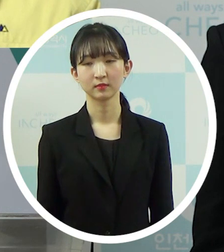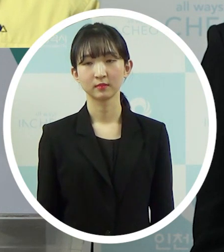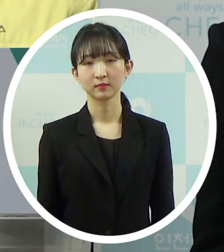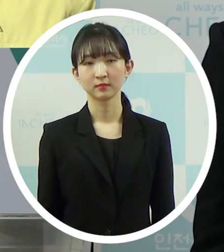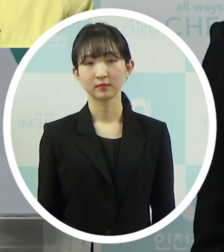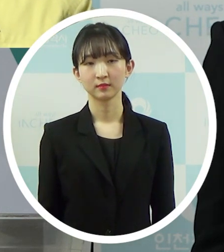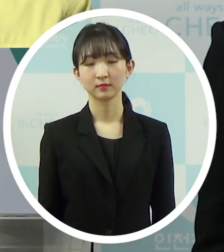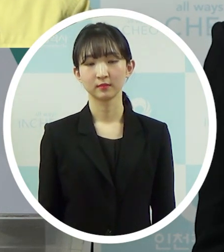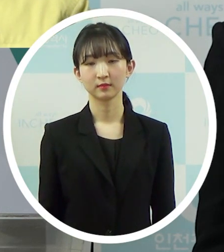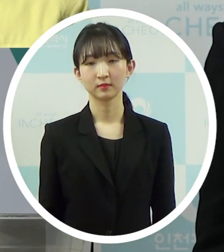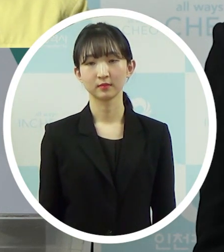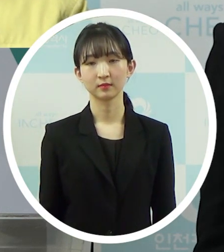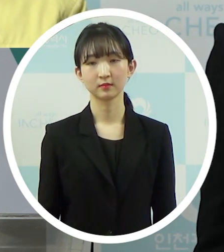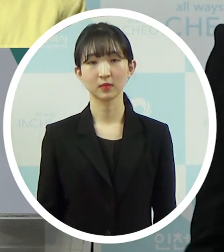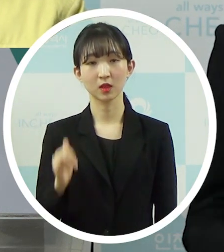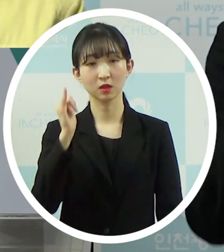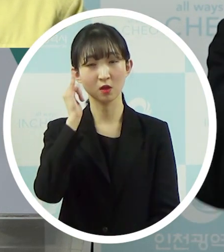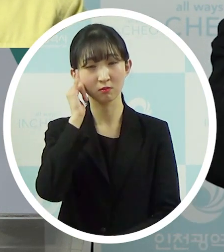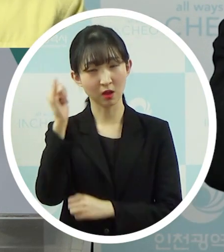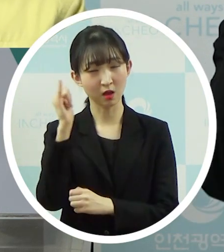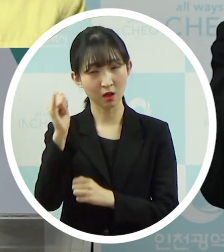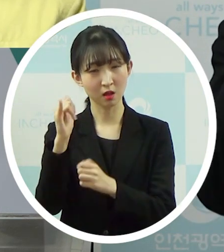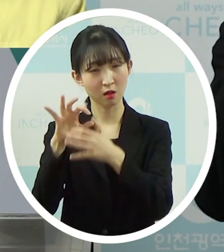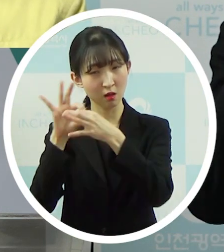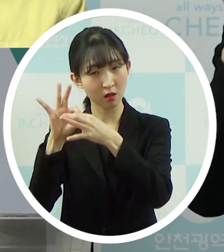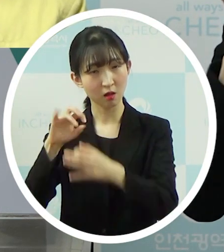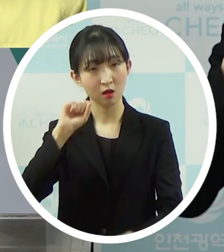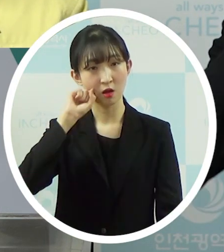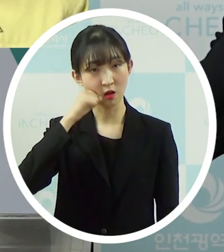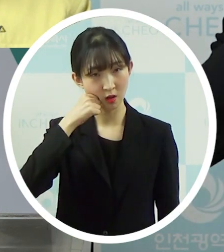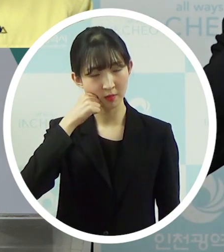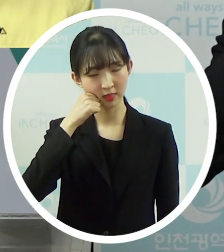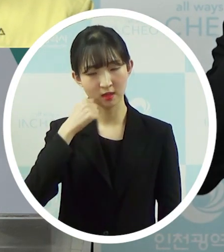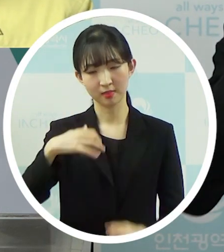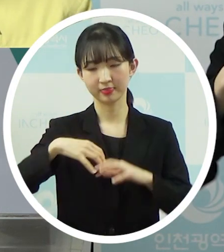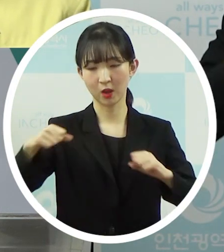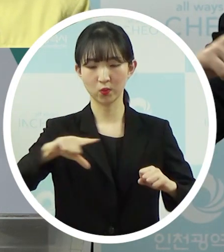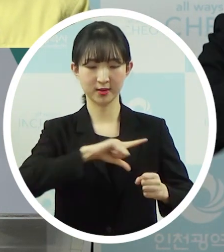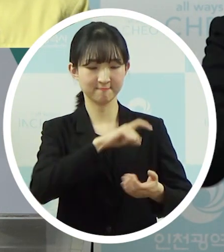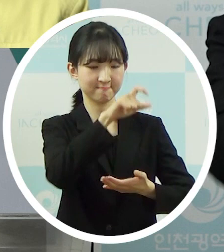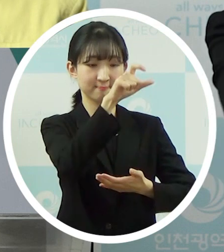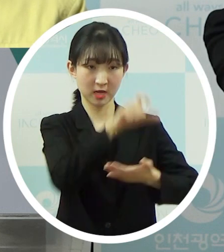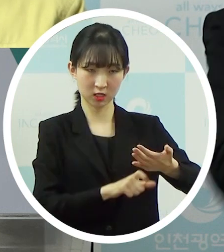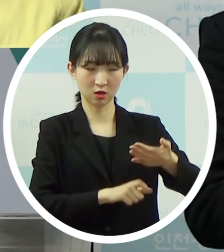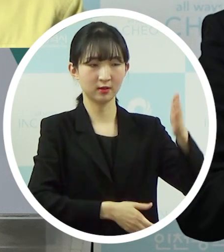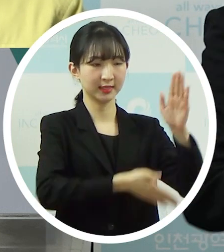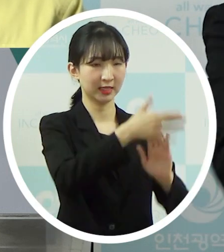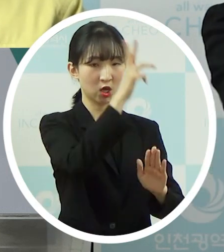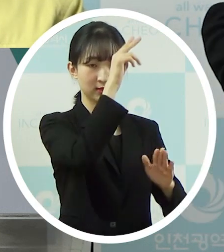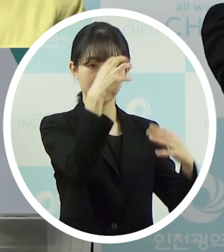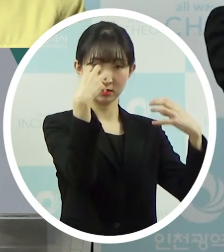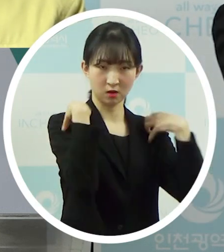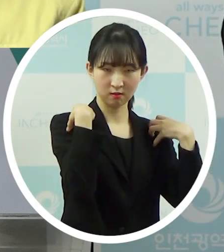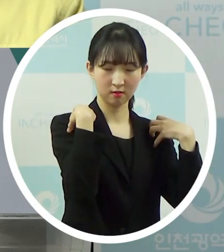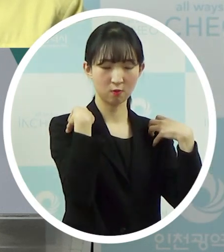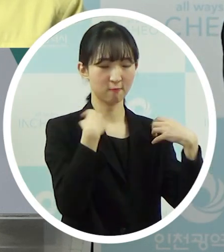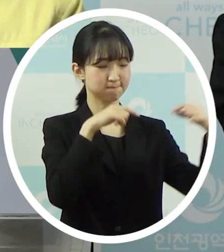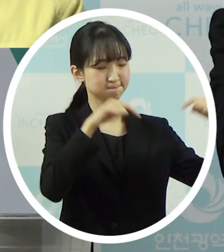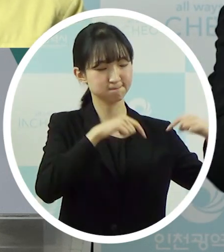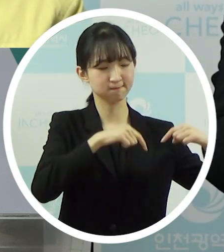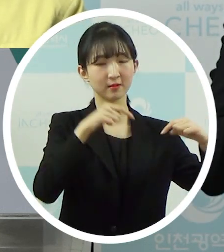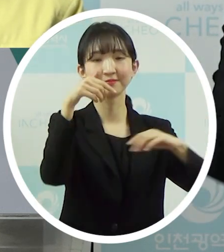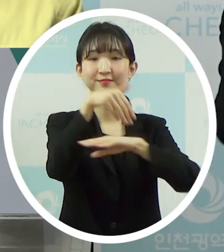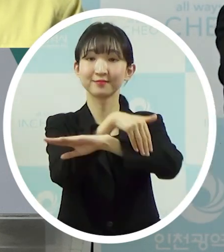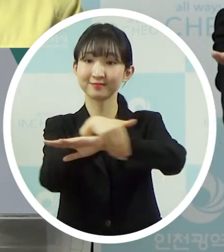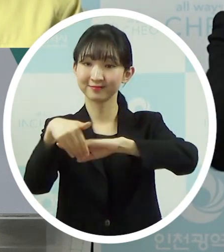안되는 분에 대해서 저희가 별도로 명단을 취합을 해서 시경찰청하고 협의를 할